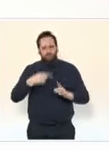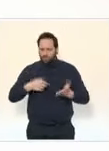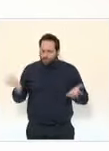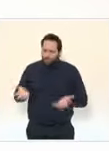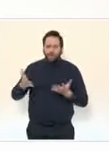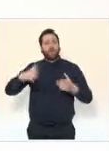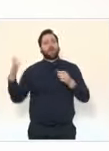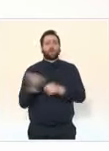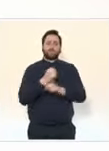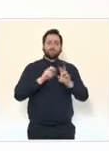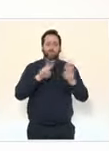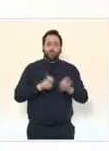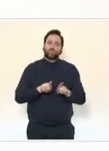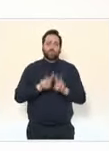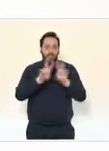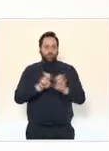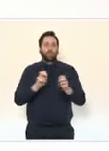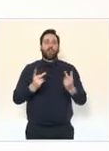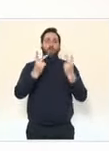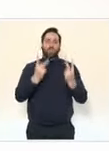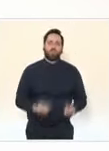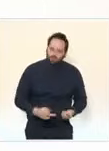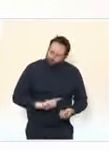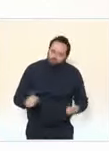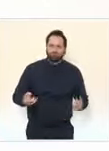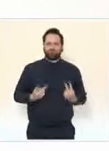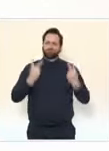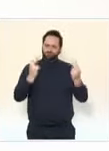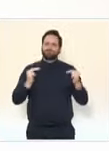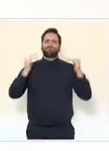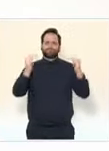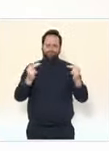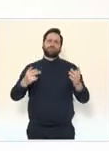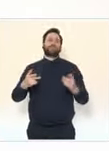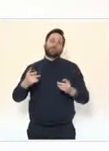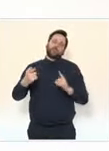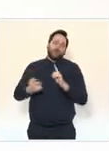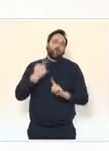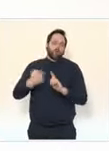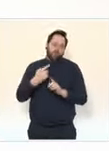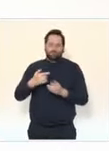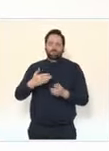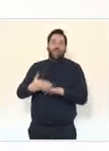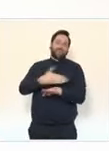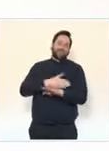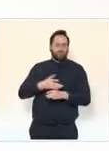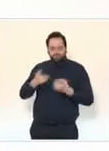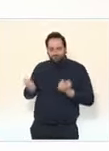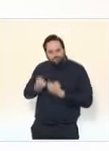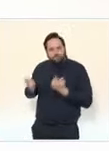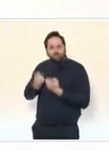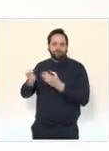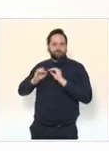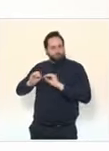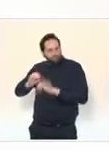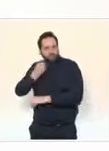c'est-à-dire la possibilité non seulement d'assurer la valeur du diplôme, mais aussi de bien les entraîner pour les épreuves en question. Bien sûr, je ne saurais rentrer maintenant dans tous les